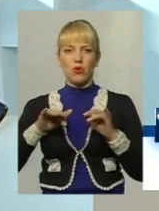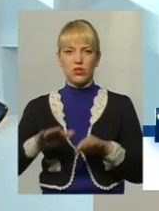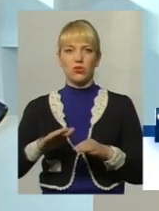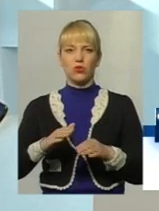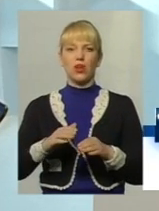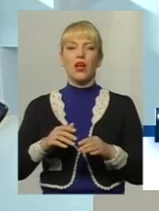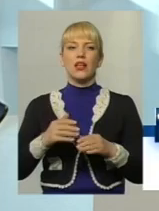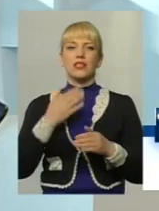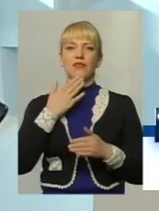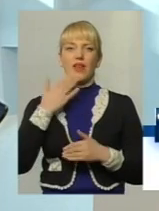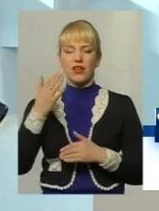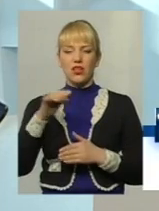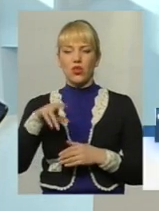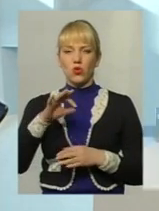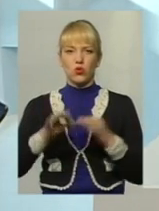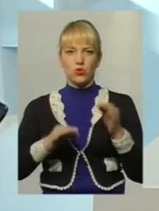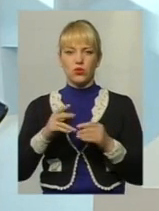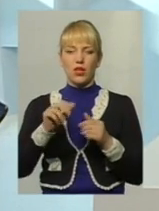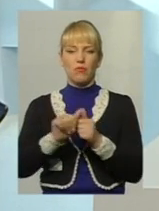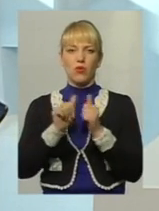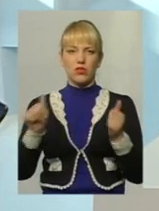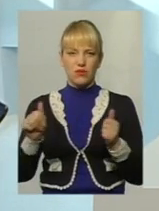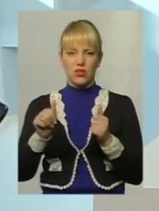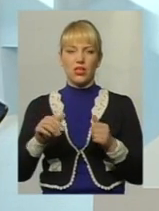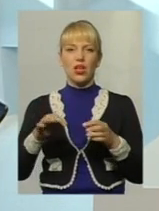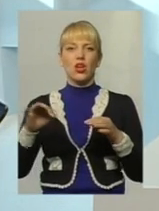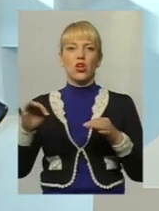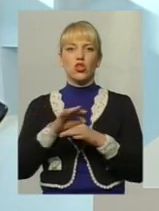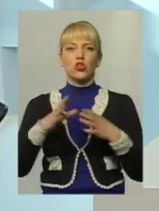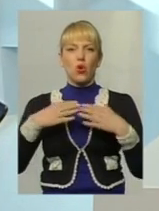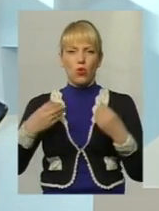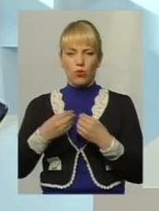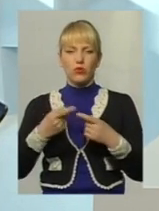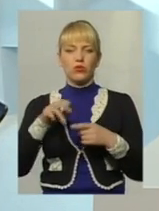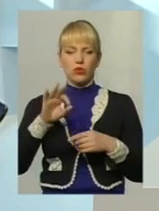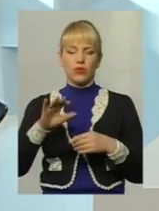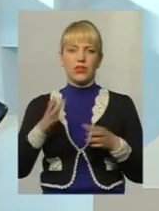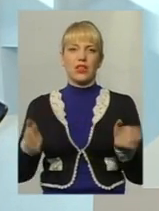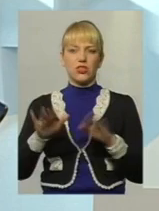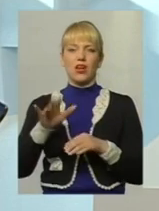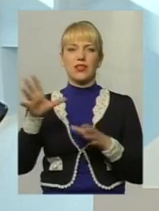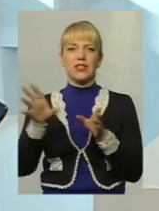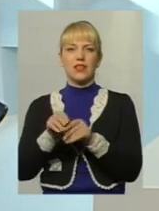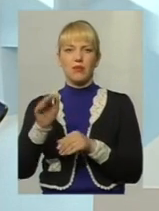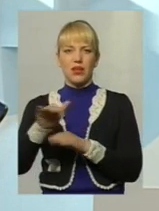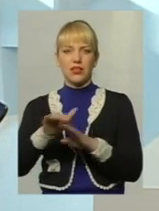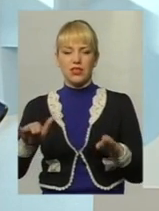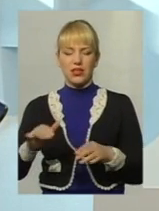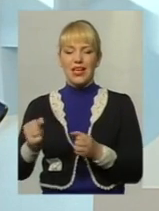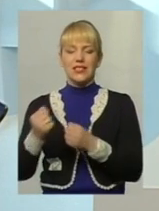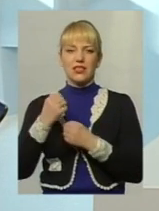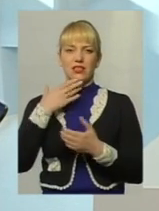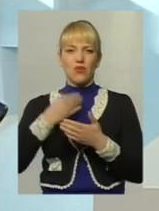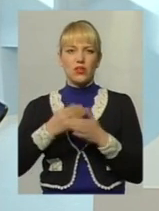звернення до суду, і при розірванні шлюбу з ними залишаються діти, які перебувають на їх утриманні. І захистити свої майнові